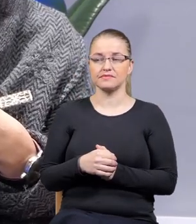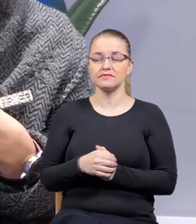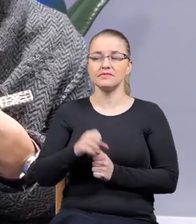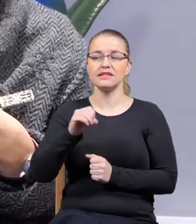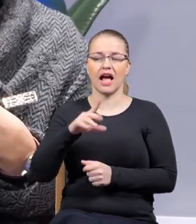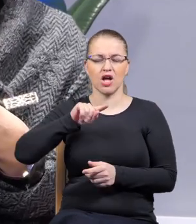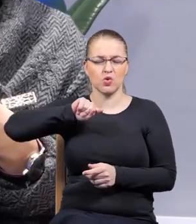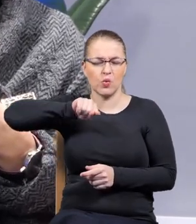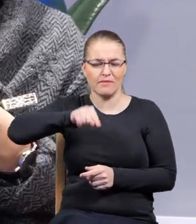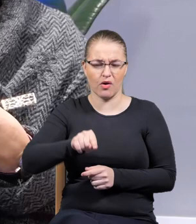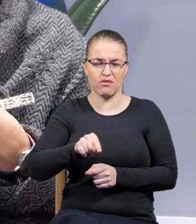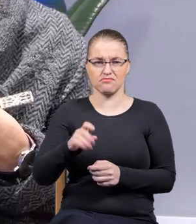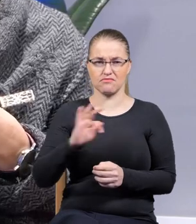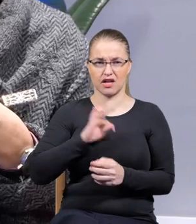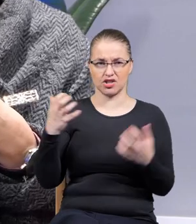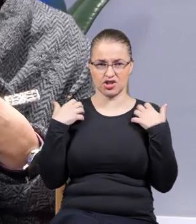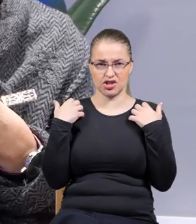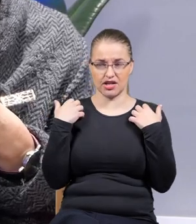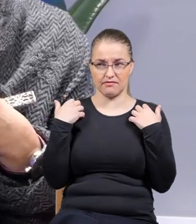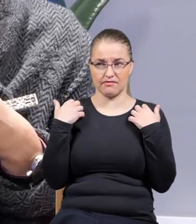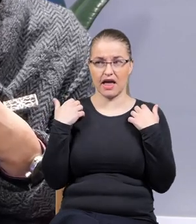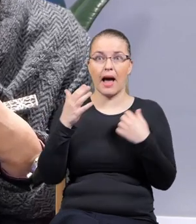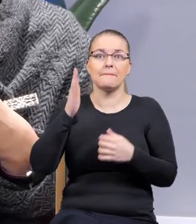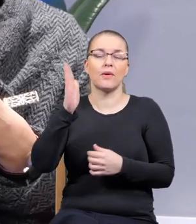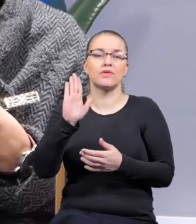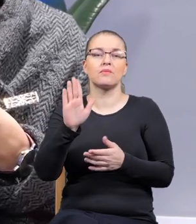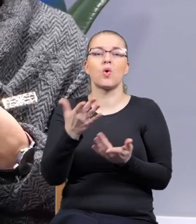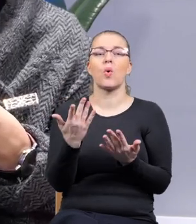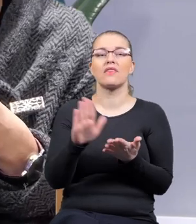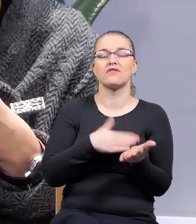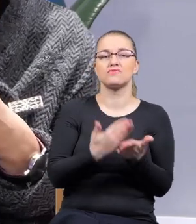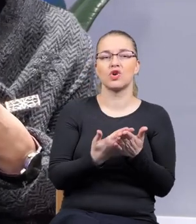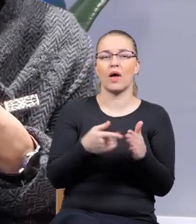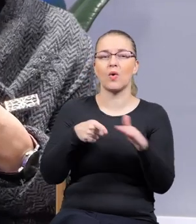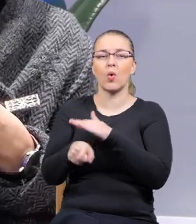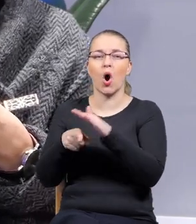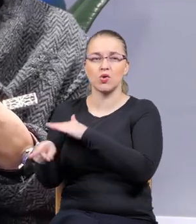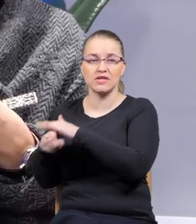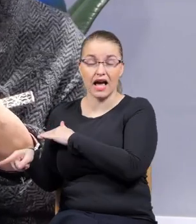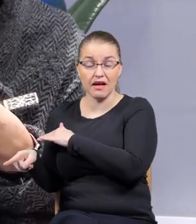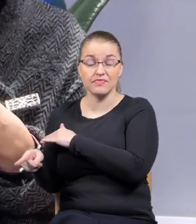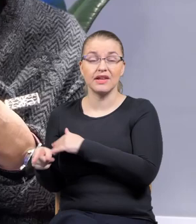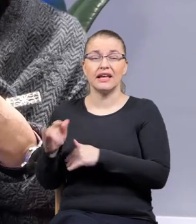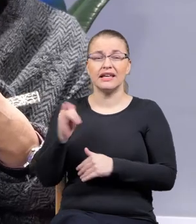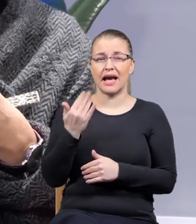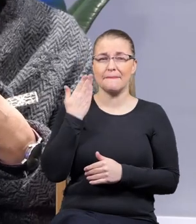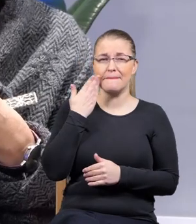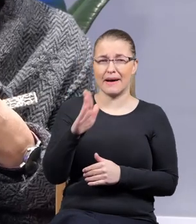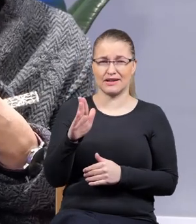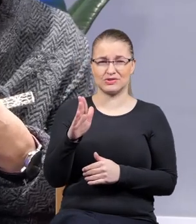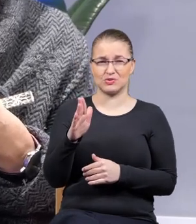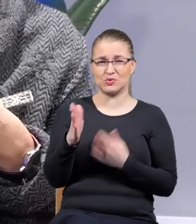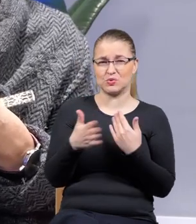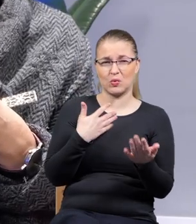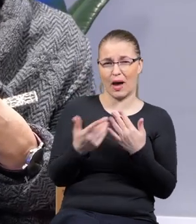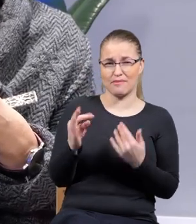rdzenia naszej istoty. Okazuje się na prostym przykładzie właśnie uchodźców na przykład, jak bardzo to jest powierzchowne,